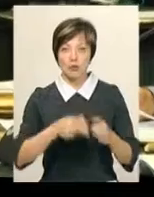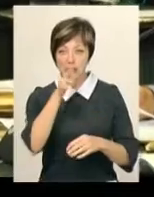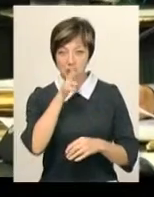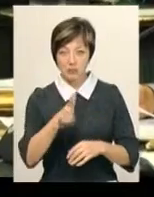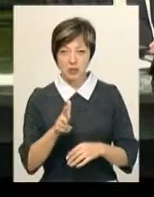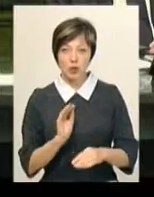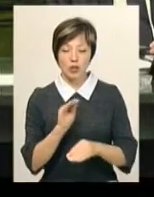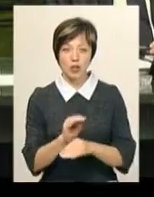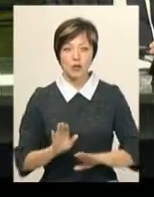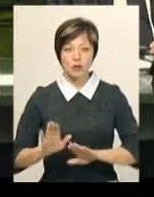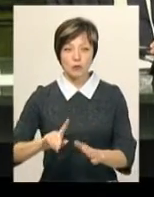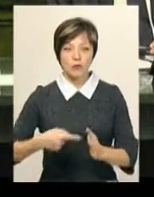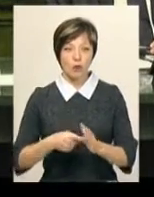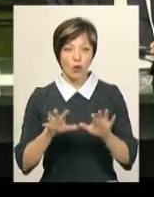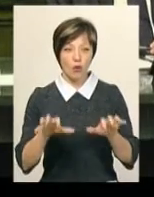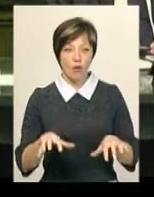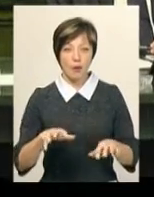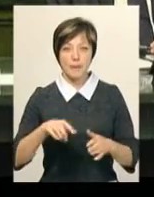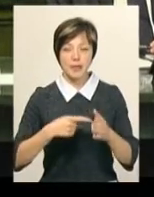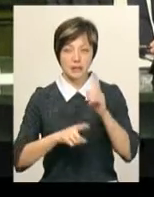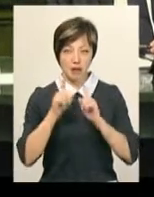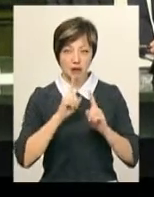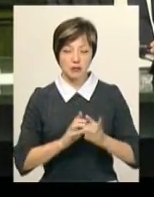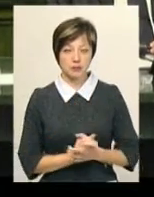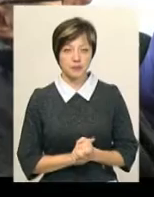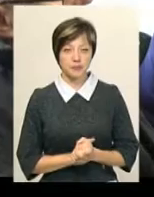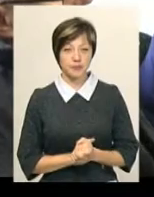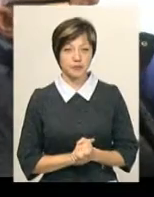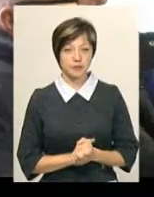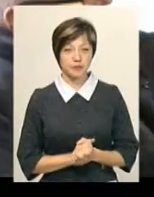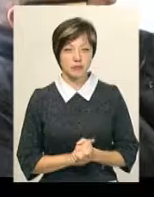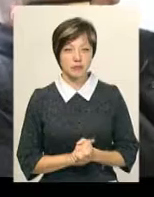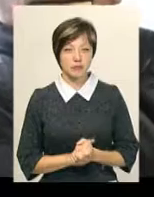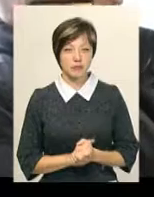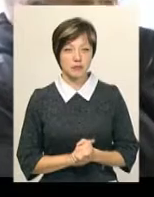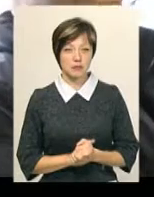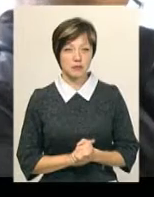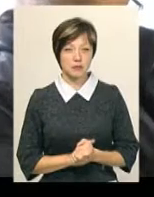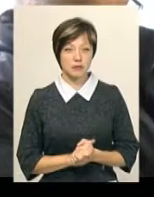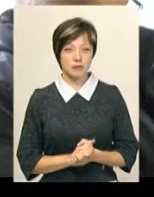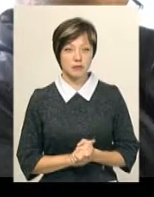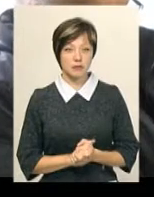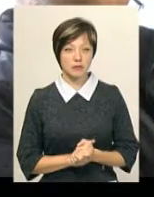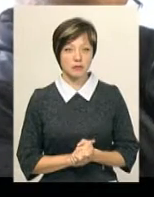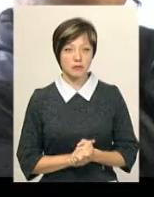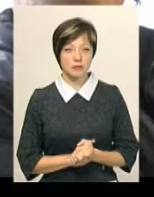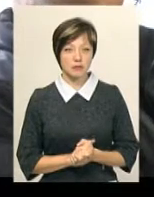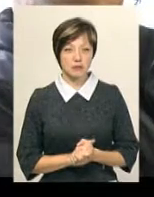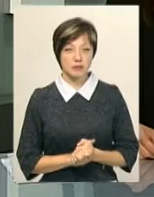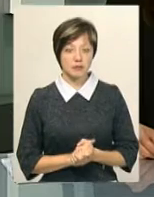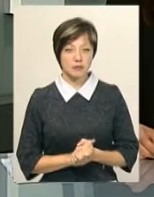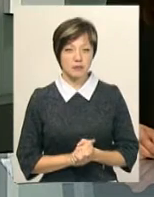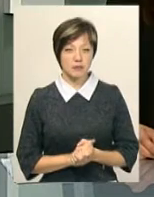місяці, додає заступник міського голови Хмельницької міськради Андрій Бондаренко. Вікторія Зелінська, Дем'ян Цегольник, новини «Поділяцентр».